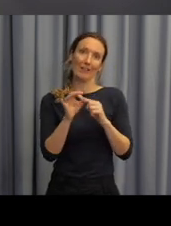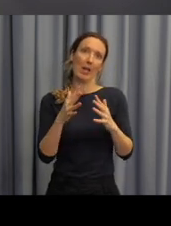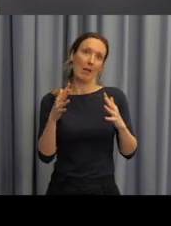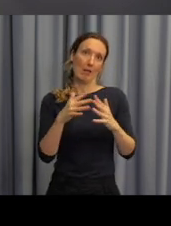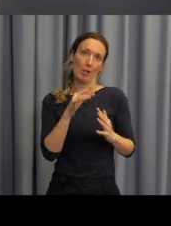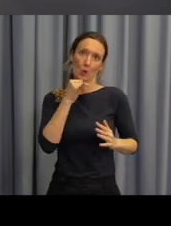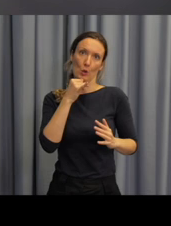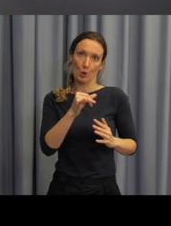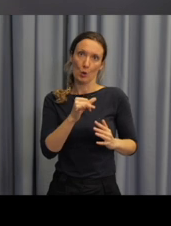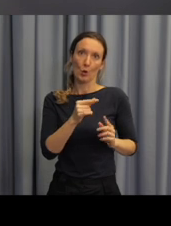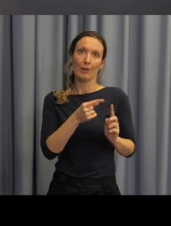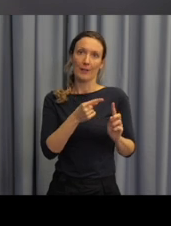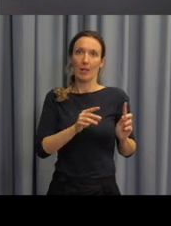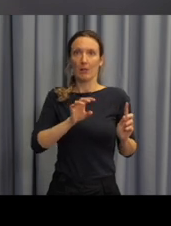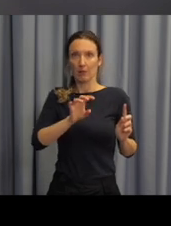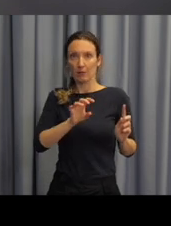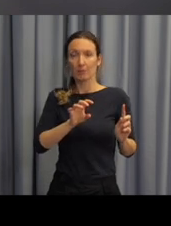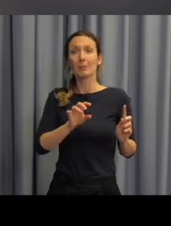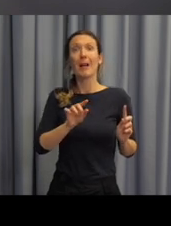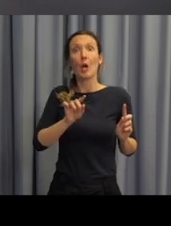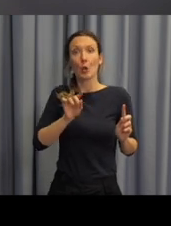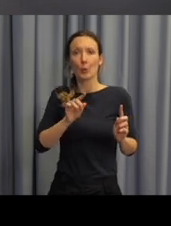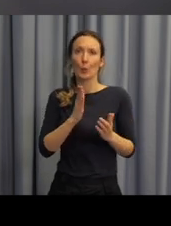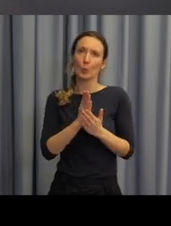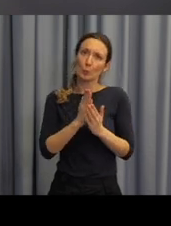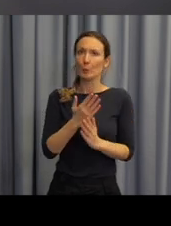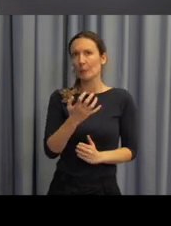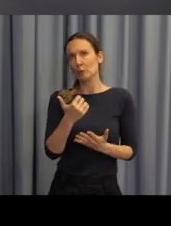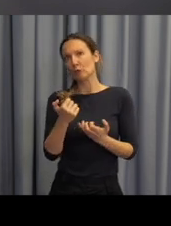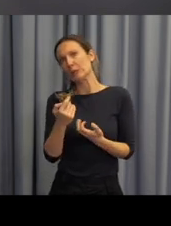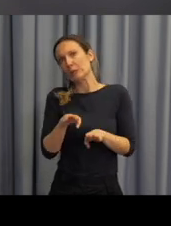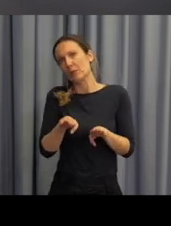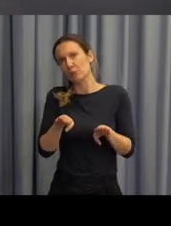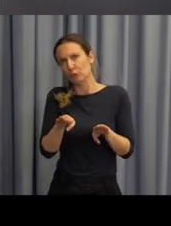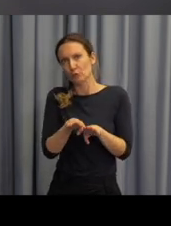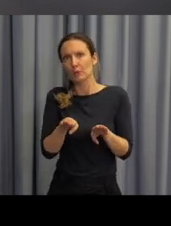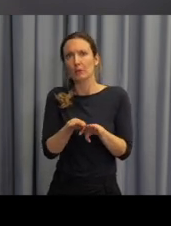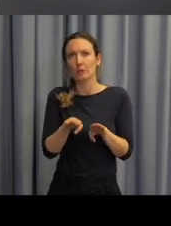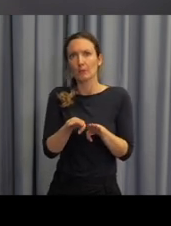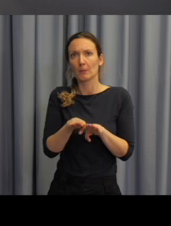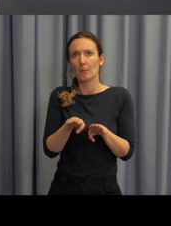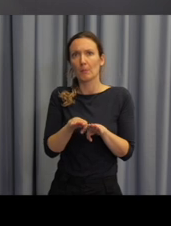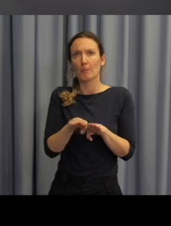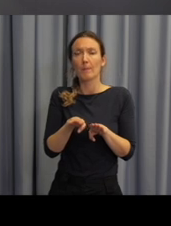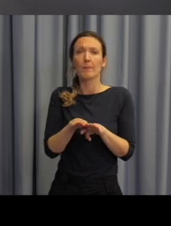kódy napravo o textu. A zhruba v tomto věku je, pokud je od žáků